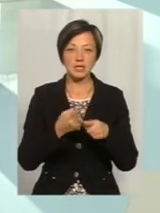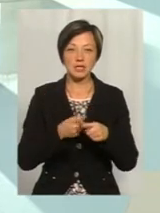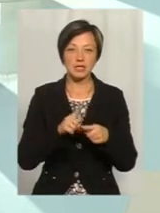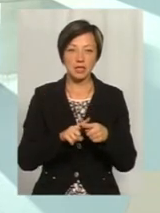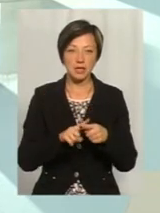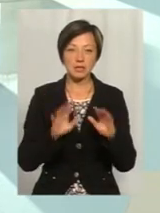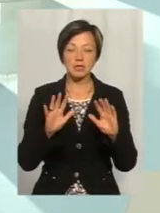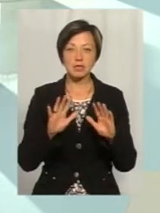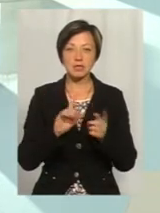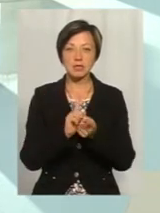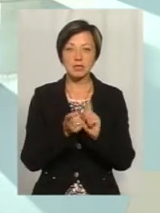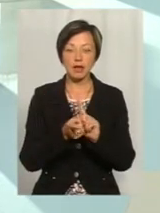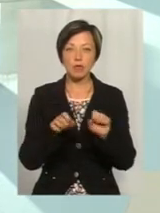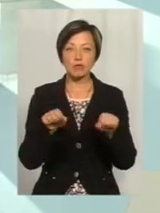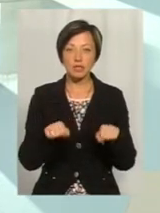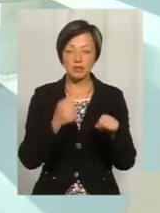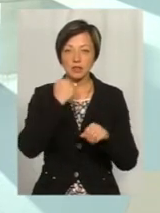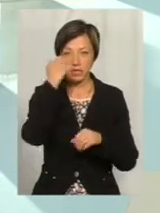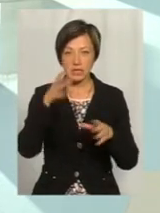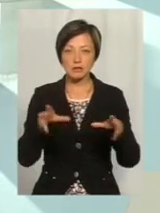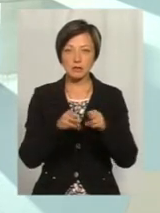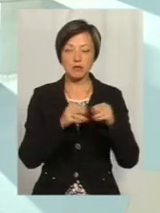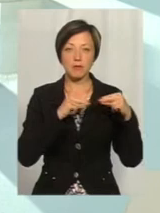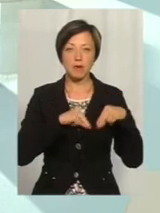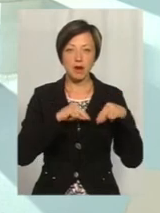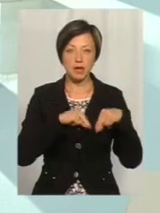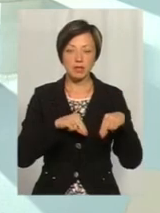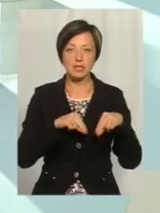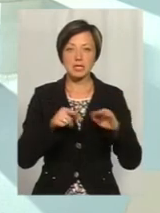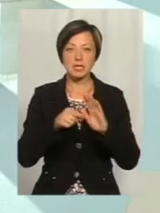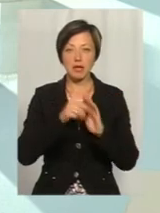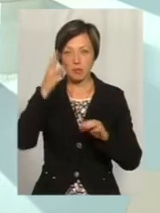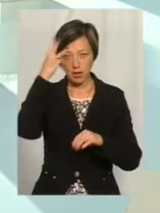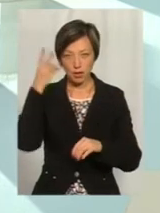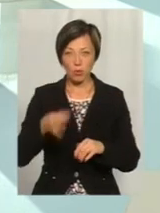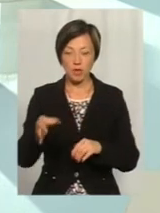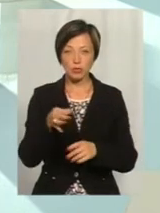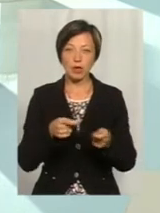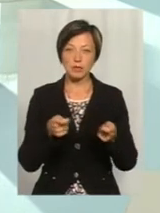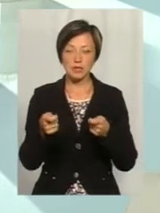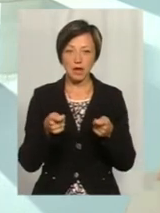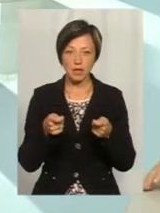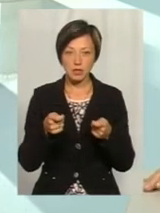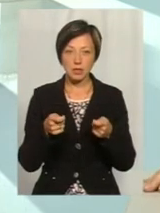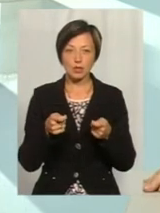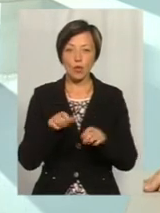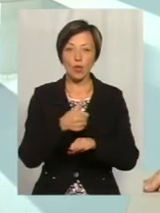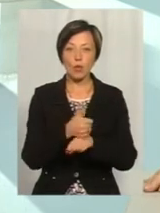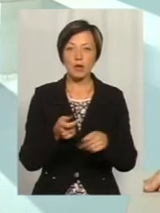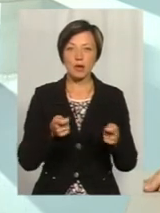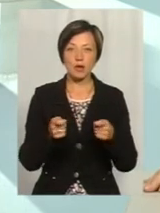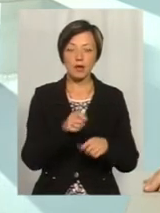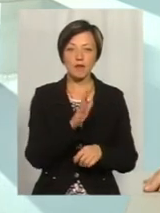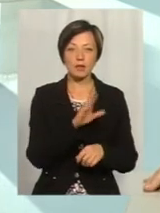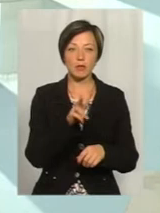стало можливим завдяки співпраці з Хмельницькою обласною державною адміністрацією, зокрема, з губернатором, з Вадимом